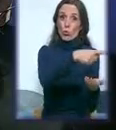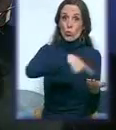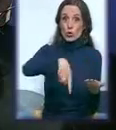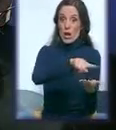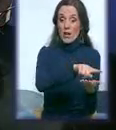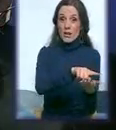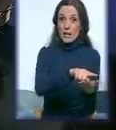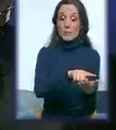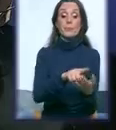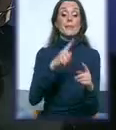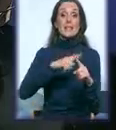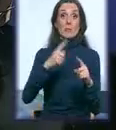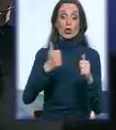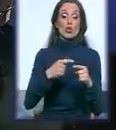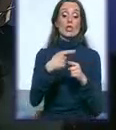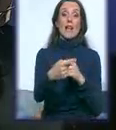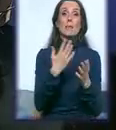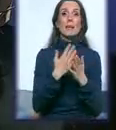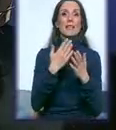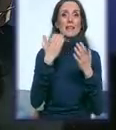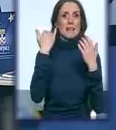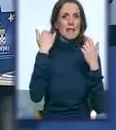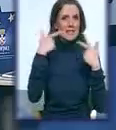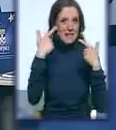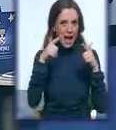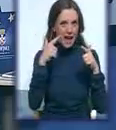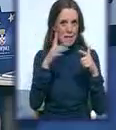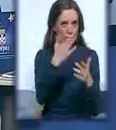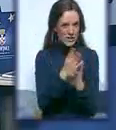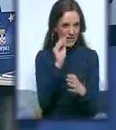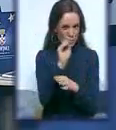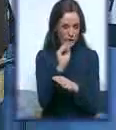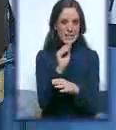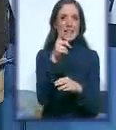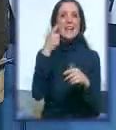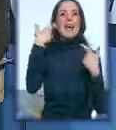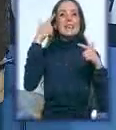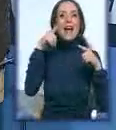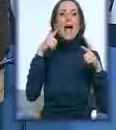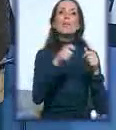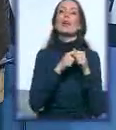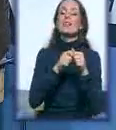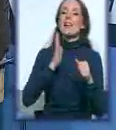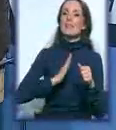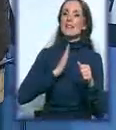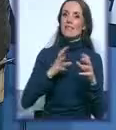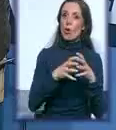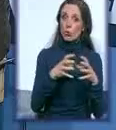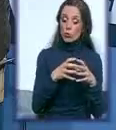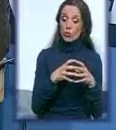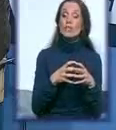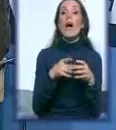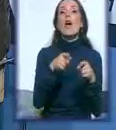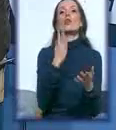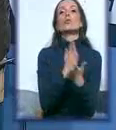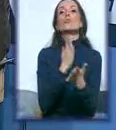ćemo imati ovaj sajam koji ste možda vi već malo i najavili, organizacija civilnog društva. Alšu tjela malo kasnije da slučamo sajam. Tako da ćemo tu